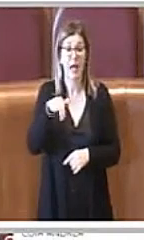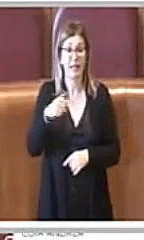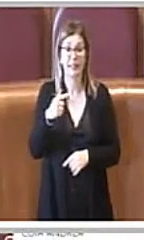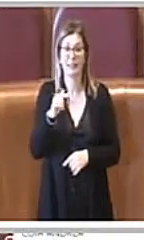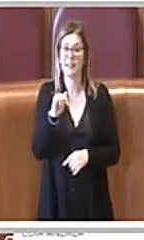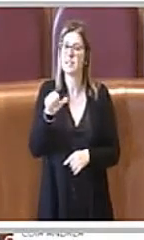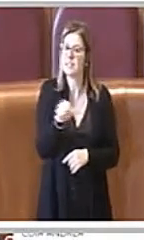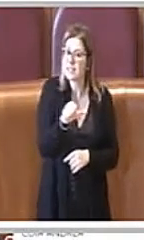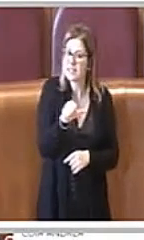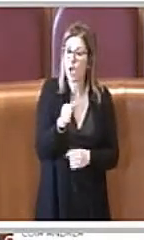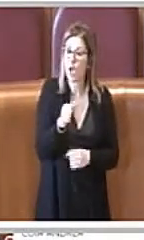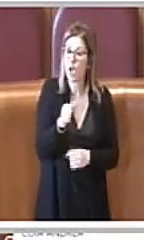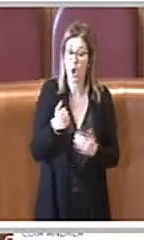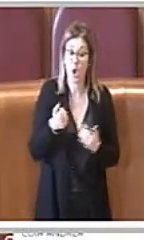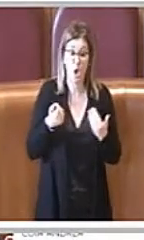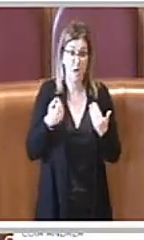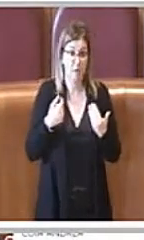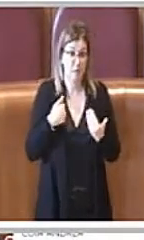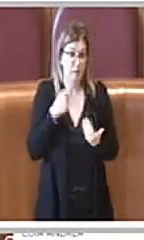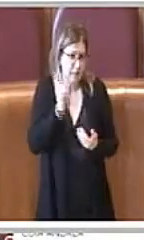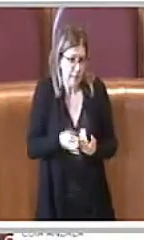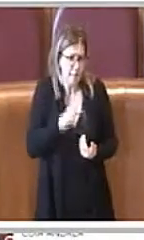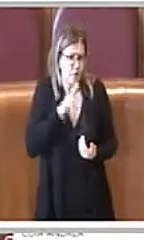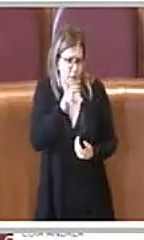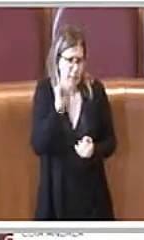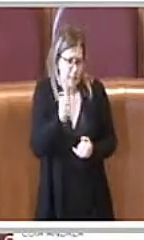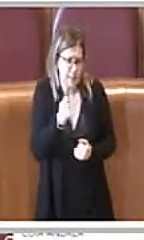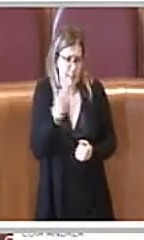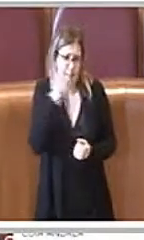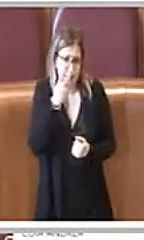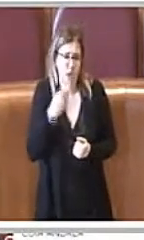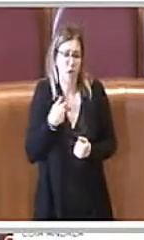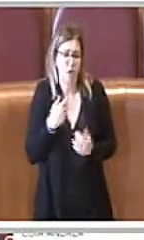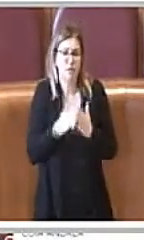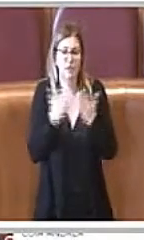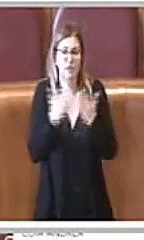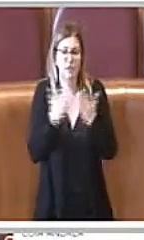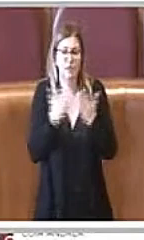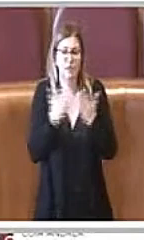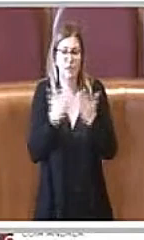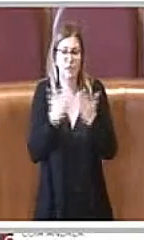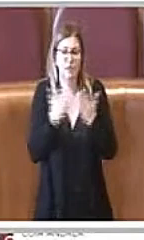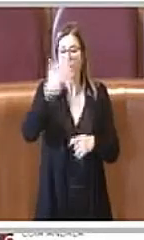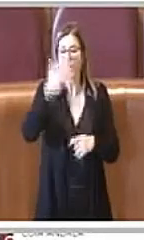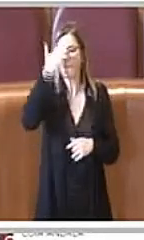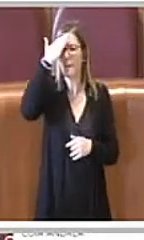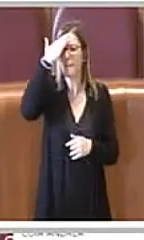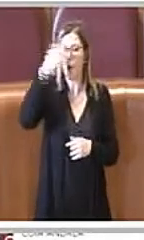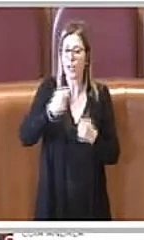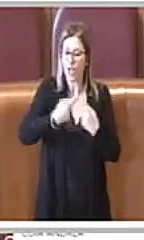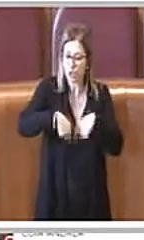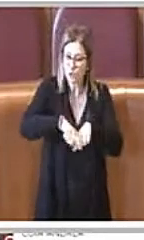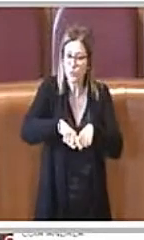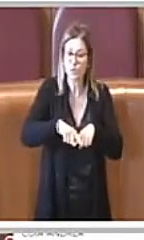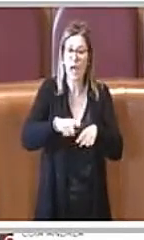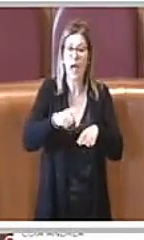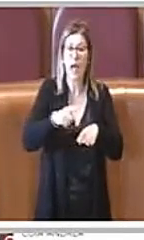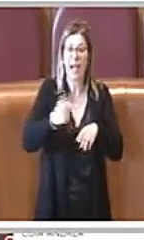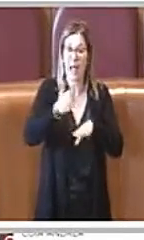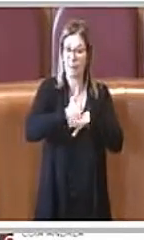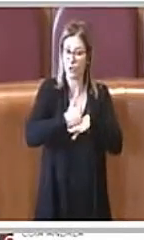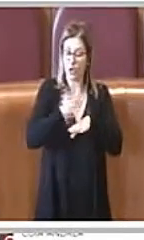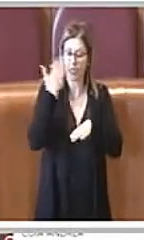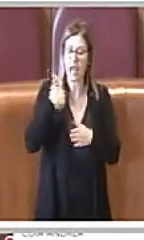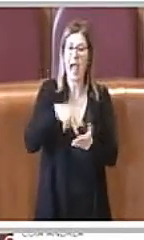qui davanti a tutti, insomma che anche la memoria di Giunta che la Giunta Capitolina ha